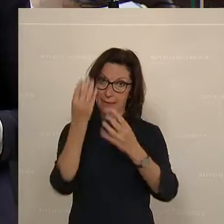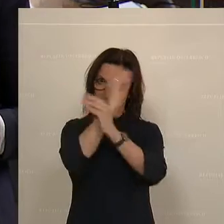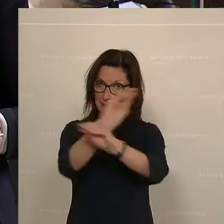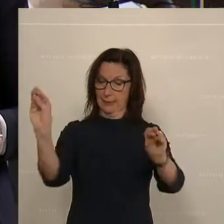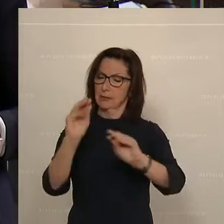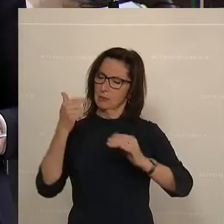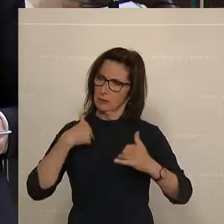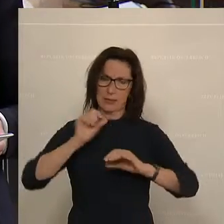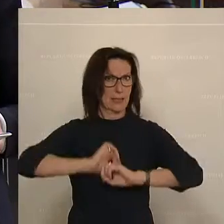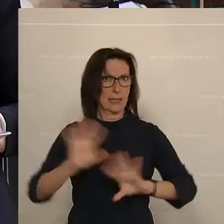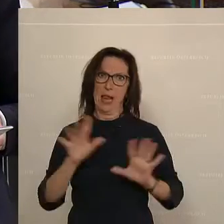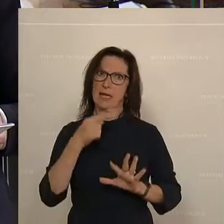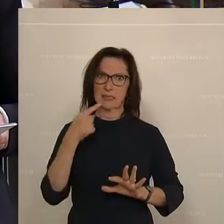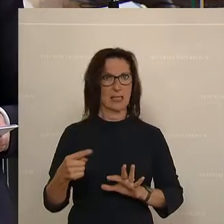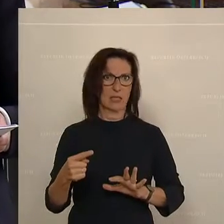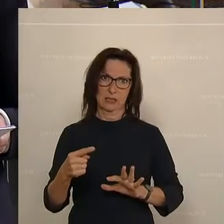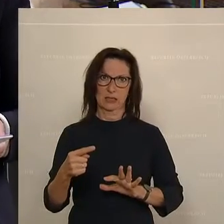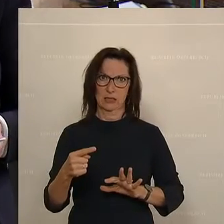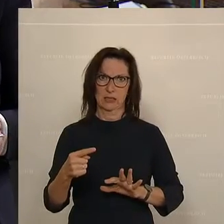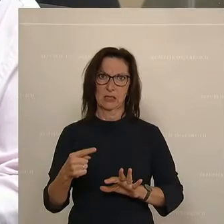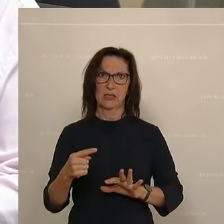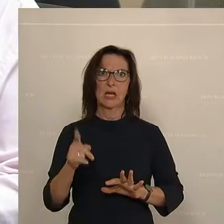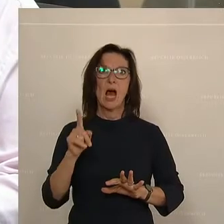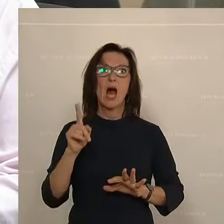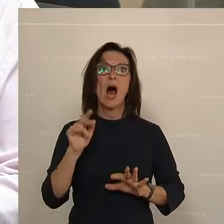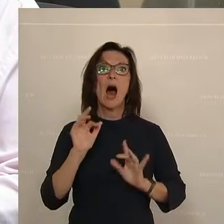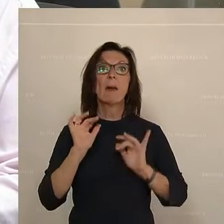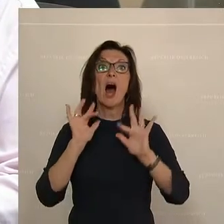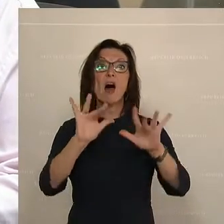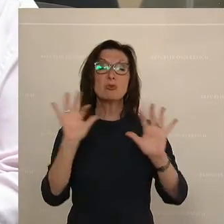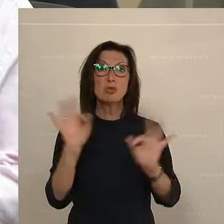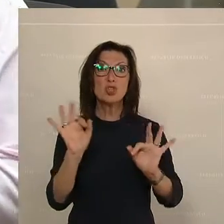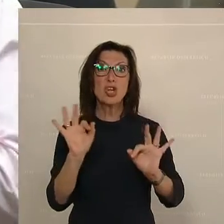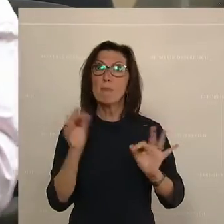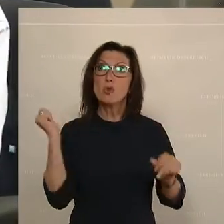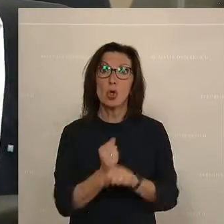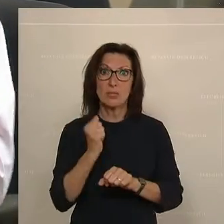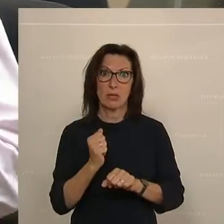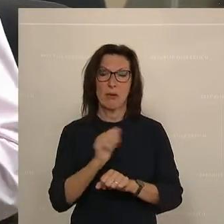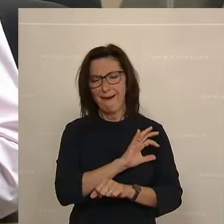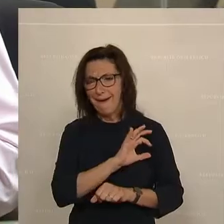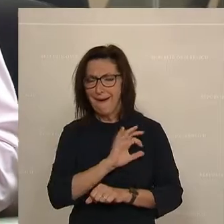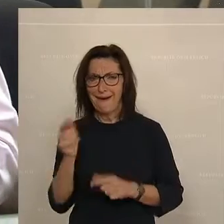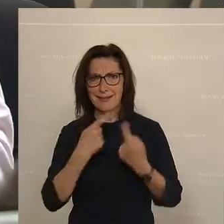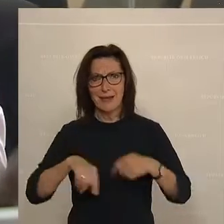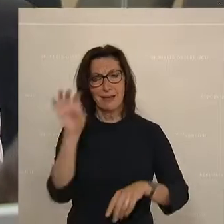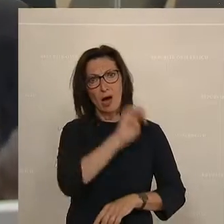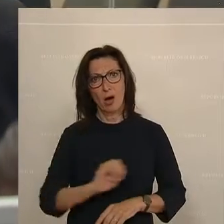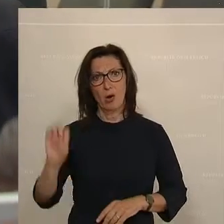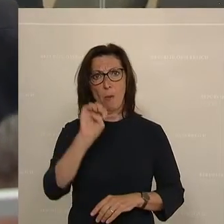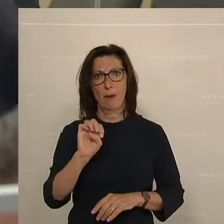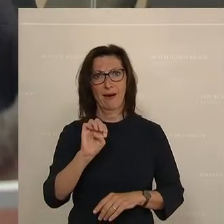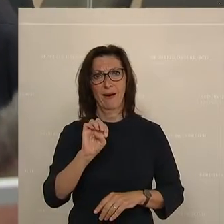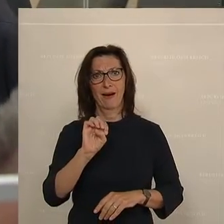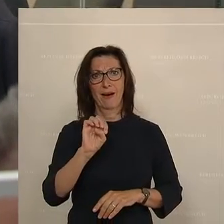deutlich und sehr, sehr klar, die schützt nicht vor dramatischen Konsequenzen. Und zwar betrifft das alle europäischen Länder, die in einer